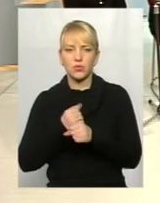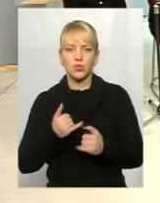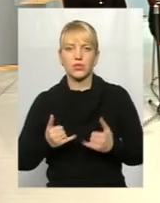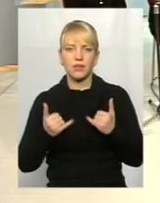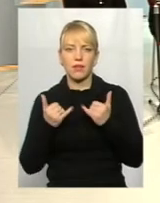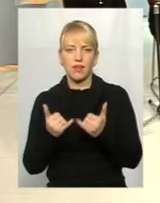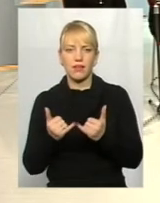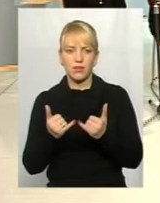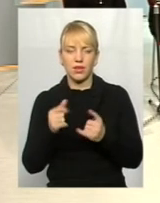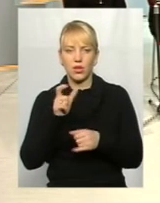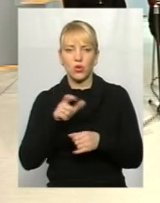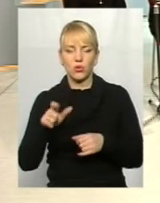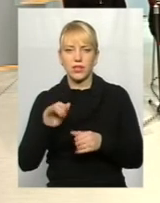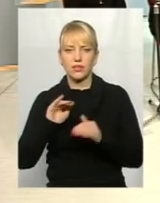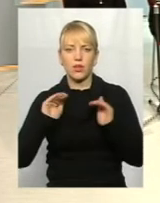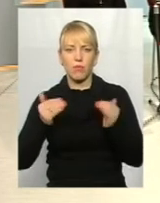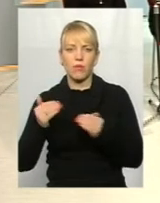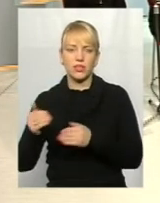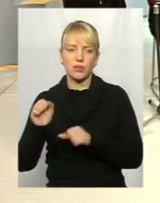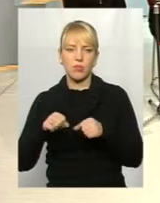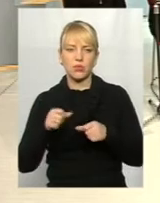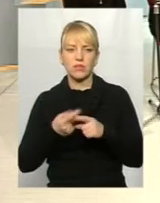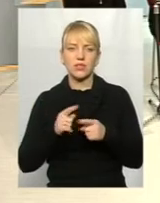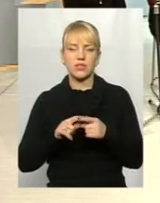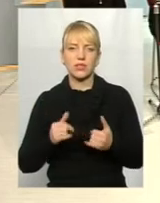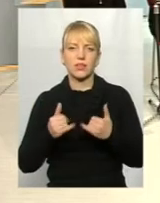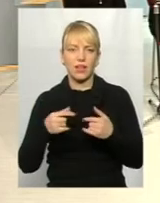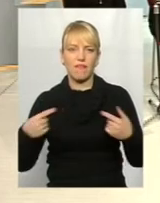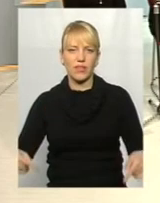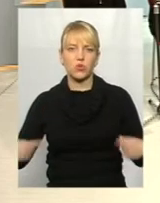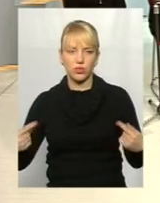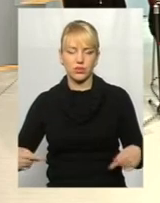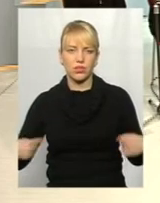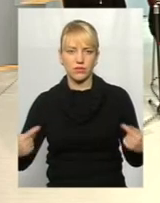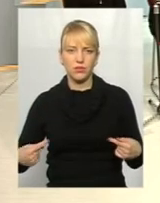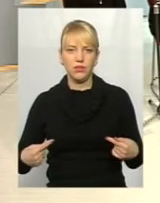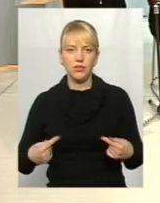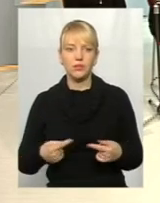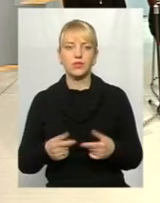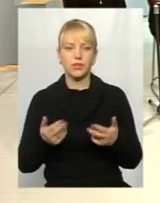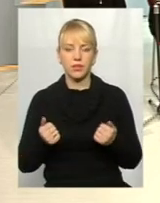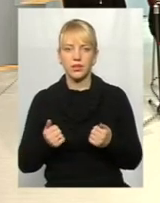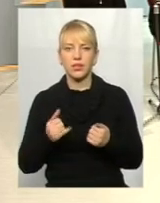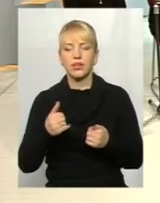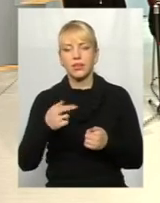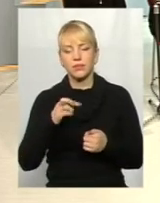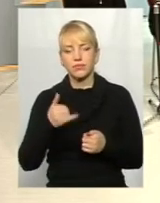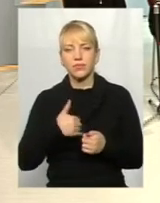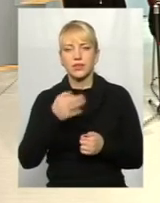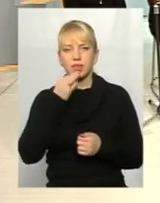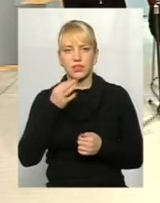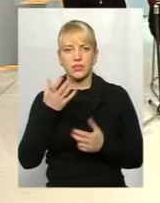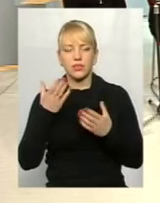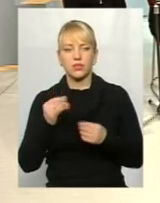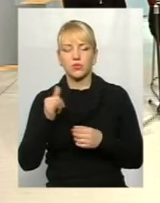людей з обмеженими можливостями, тобто більше для візочників. Так. Я хотів ще сказати,